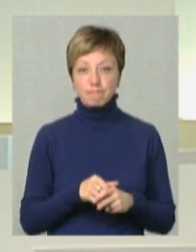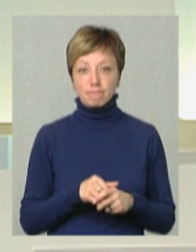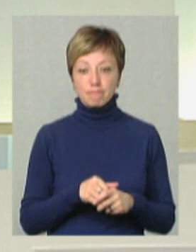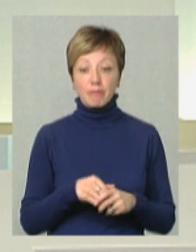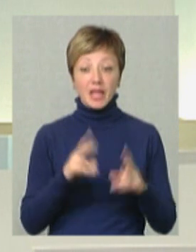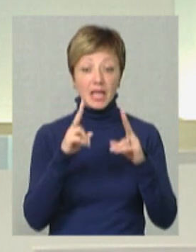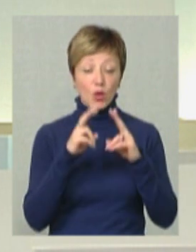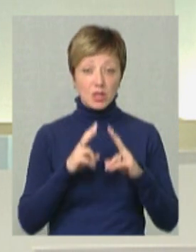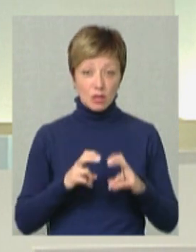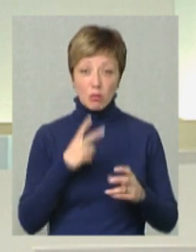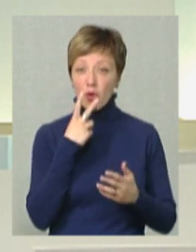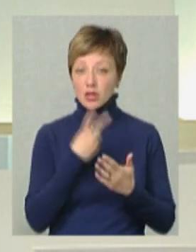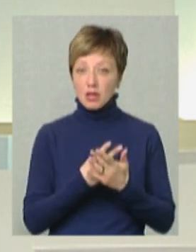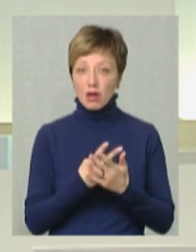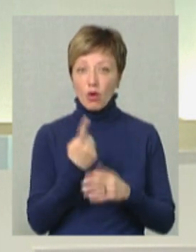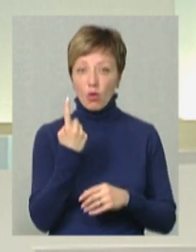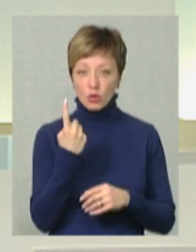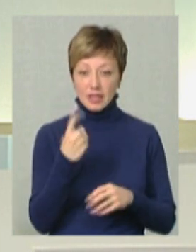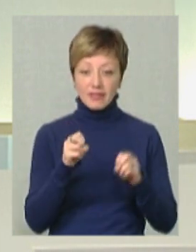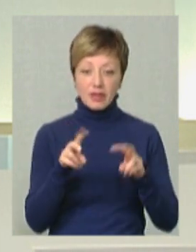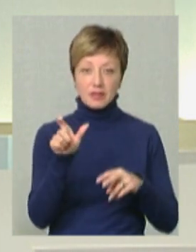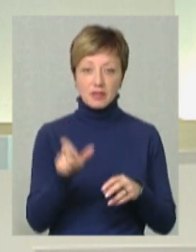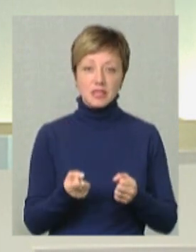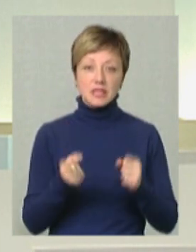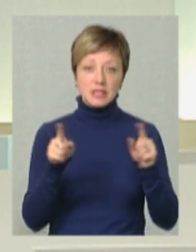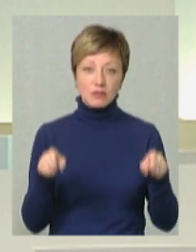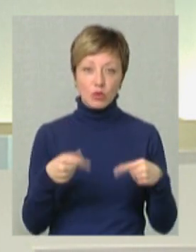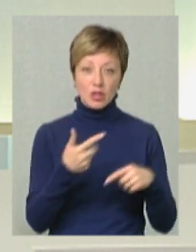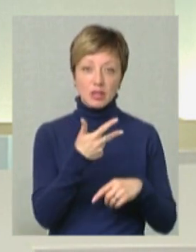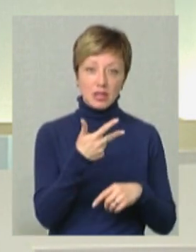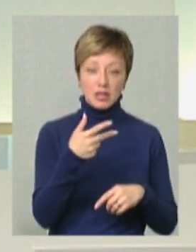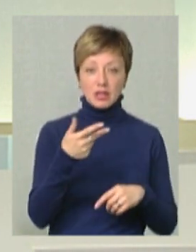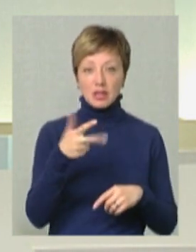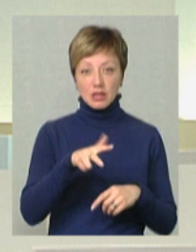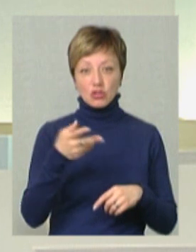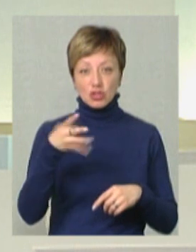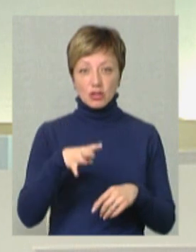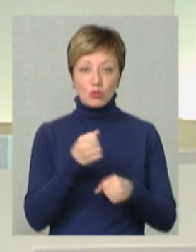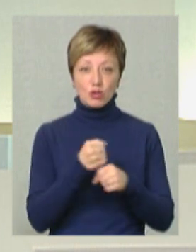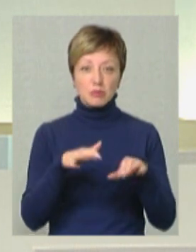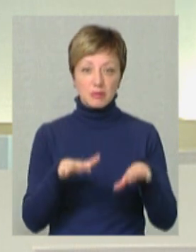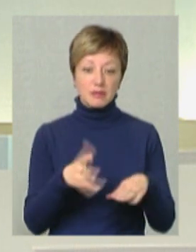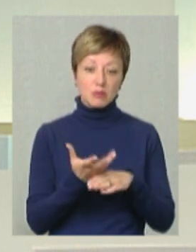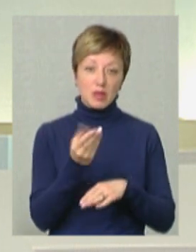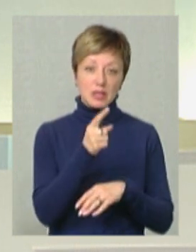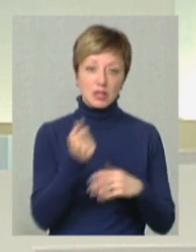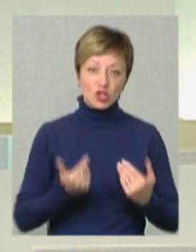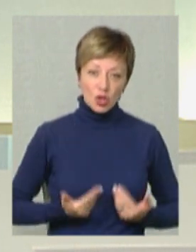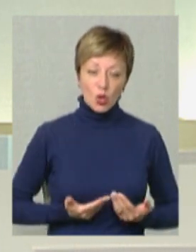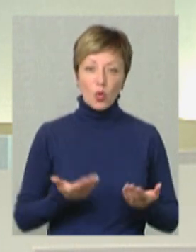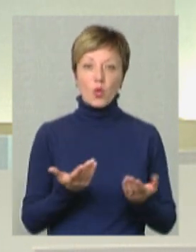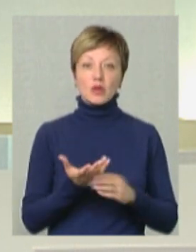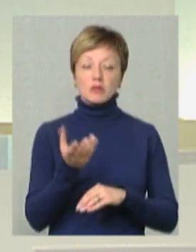дослідженнями один IT-фахівець створює ще кілька, три-чотири робочих місця, тому що він сплачує за житло,